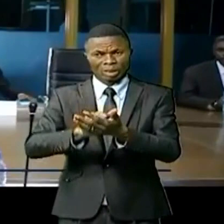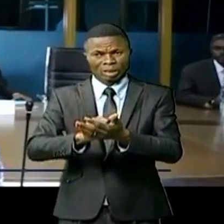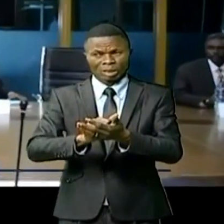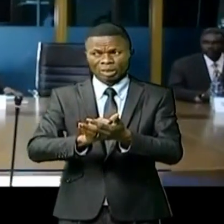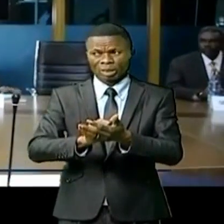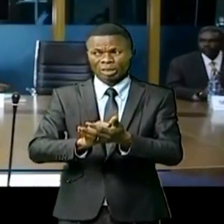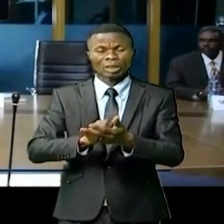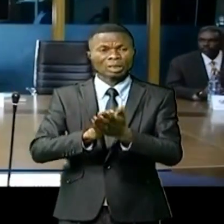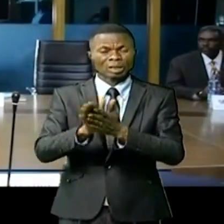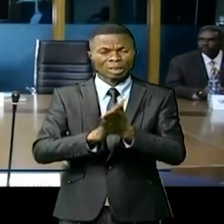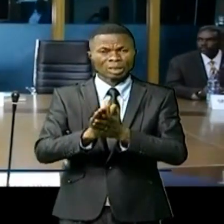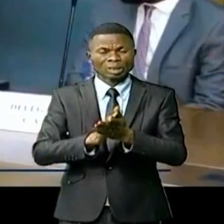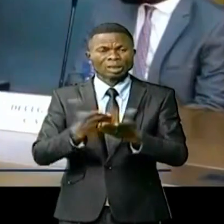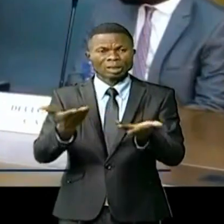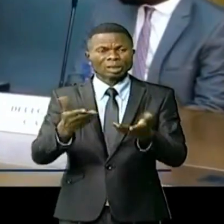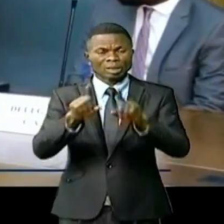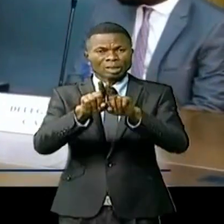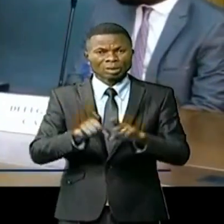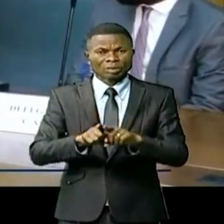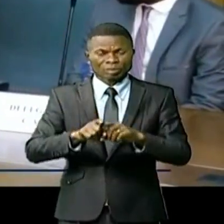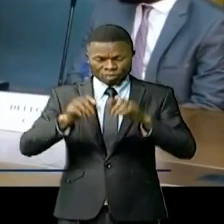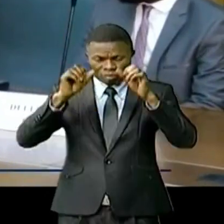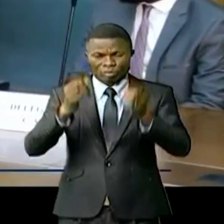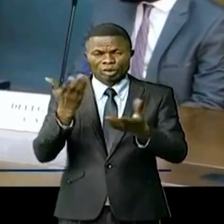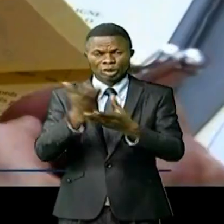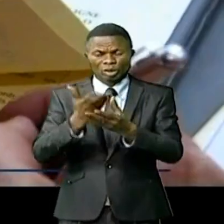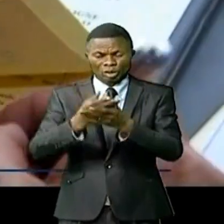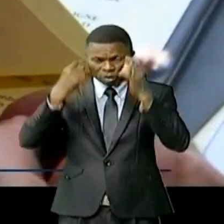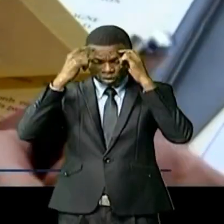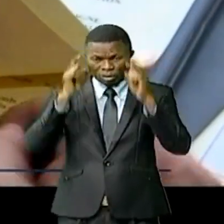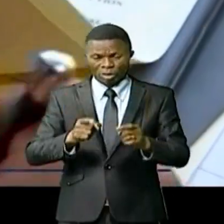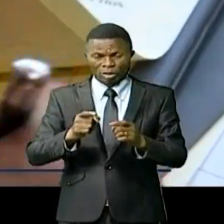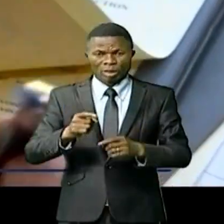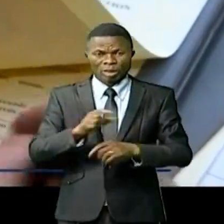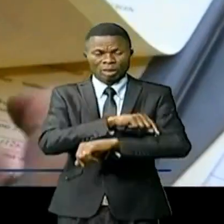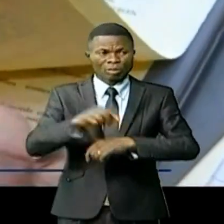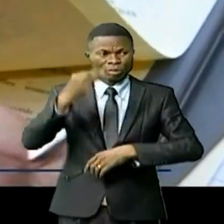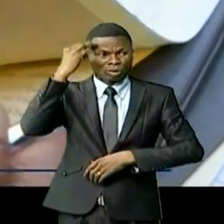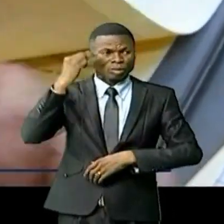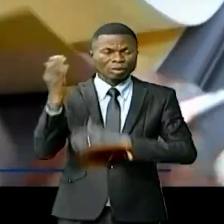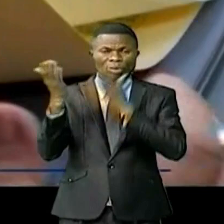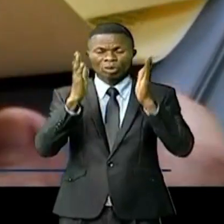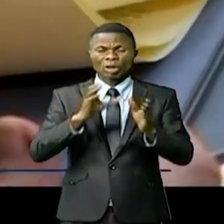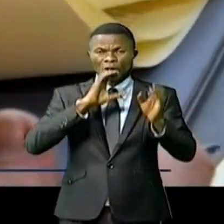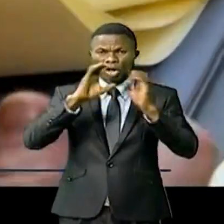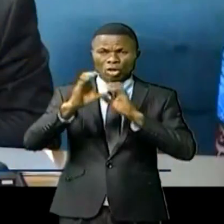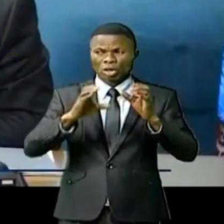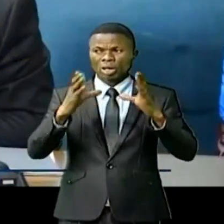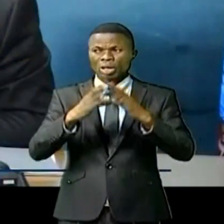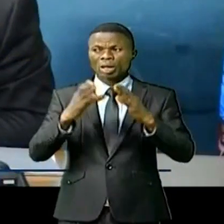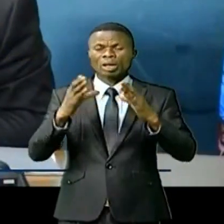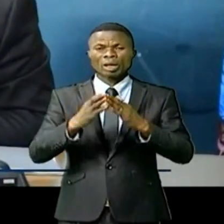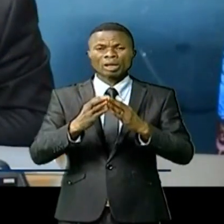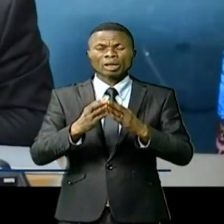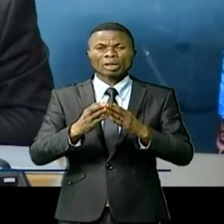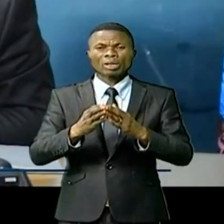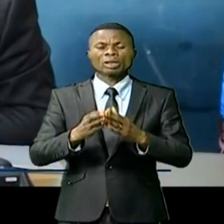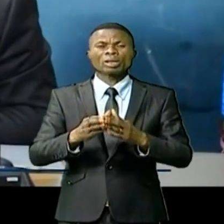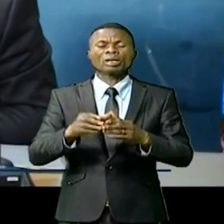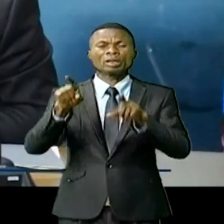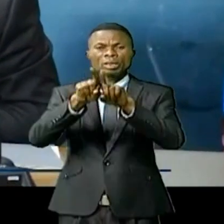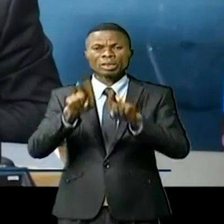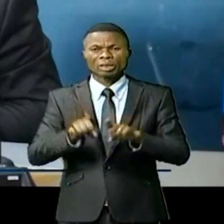placer la signature des deux mémorandums d'entente entre le ministre de Transport, Voix de Communication et des Enclavements, et